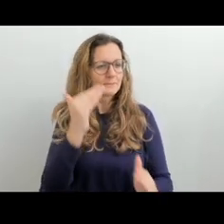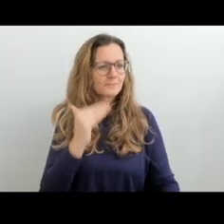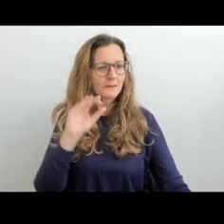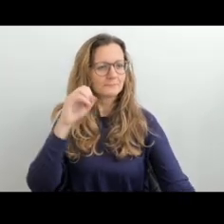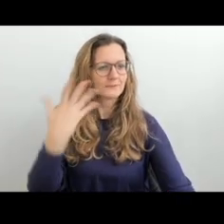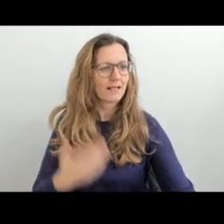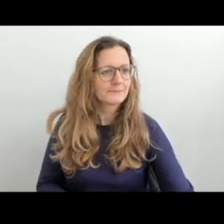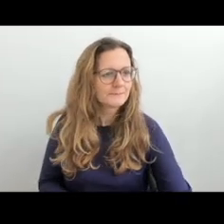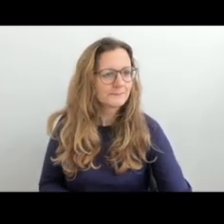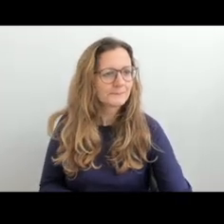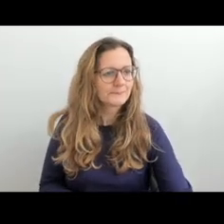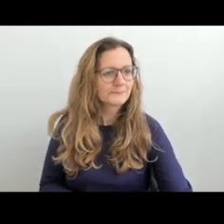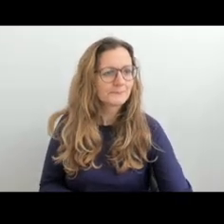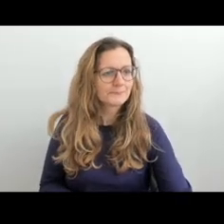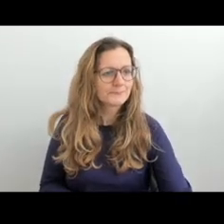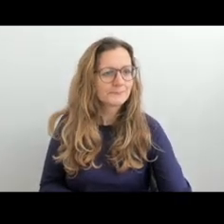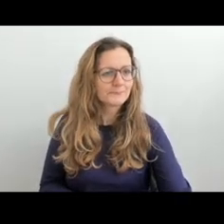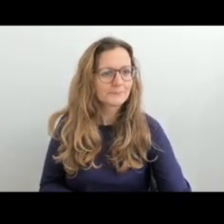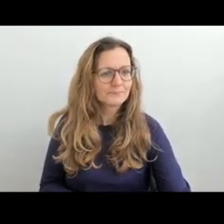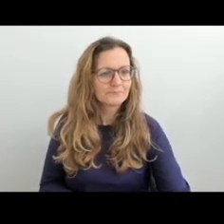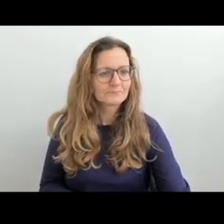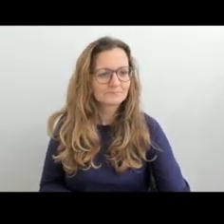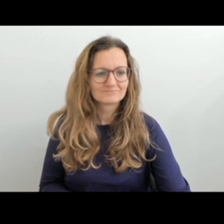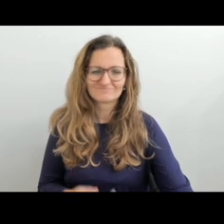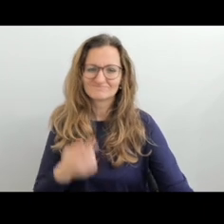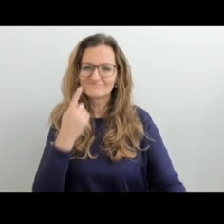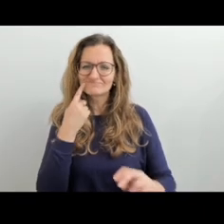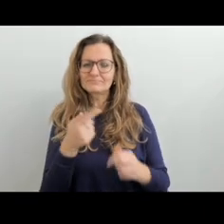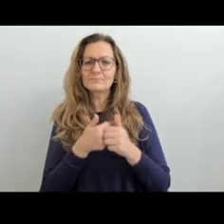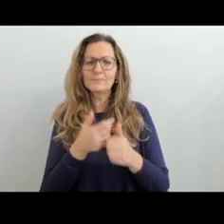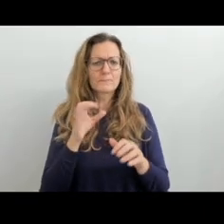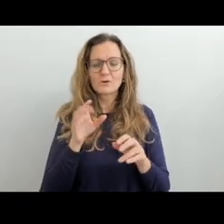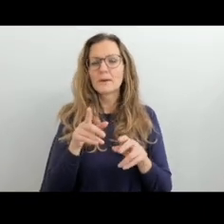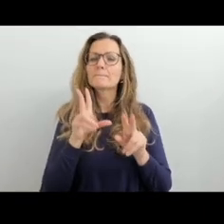znakový jazyk někteří z nich mají jako L1, ale někteří ho mohou mít jako L2.